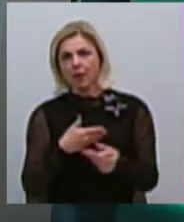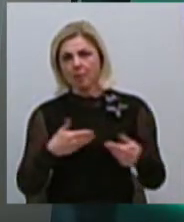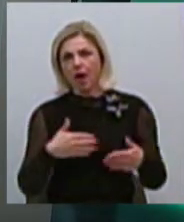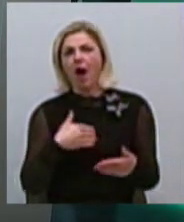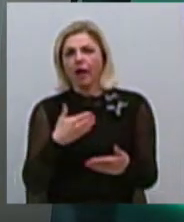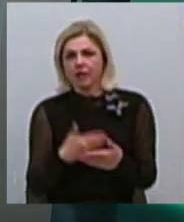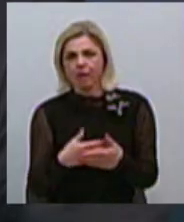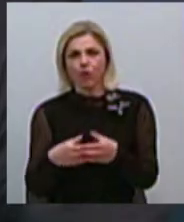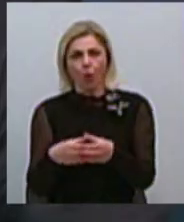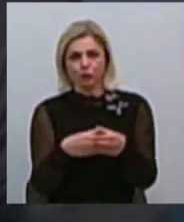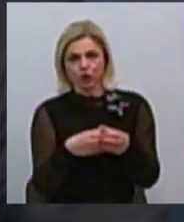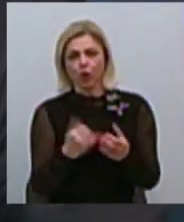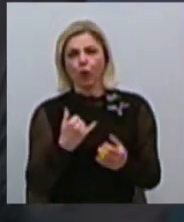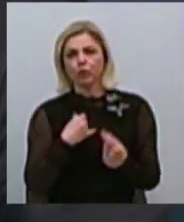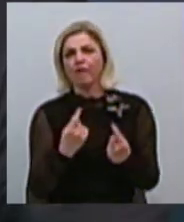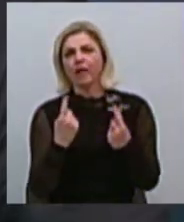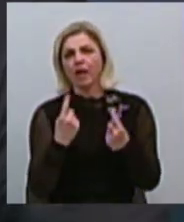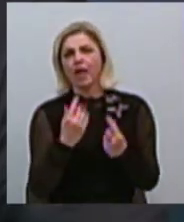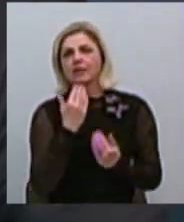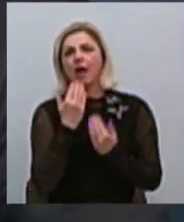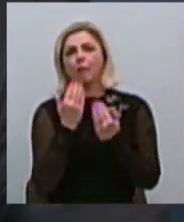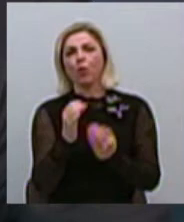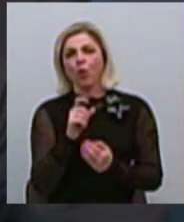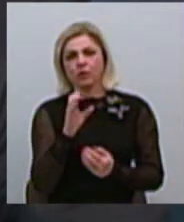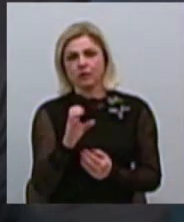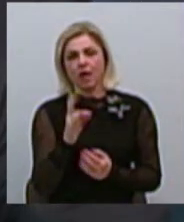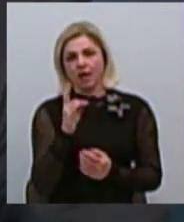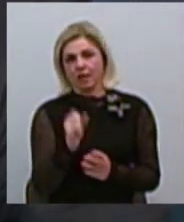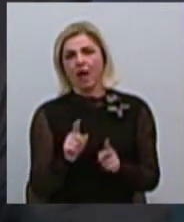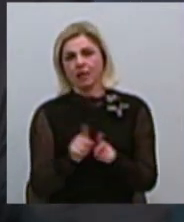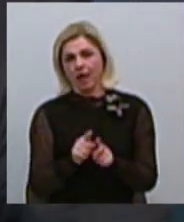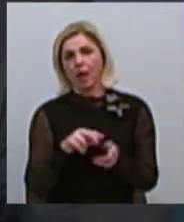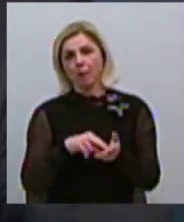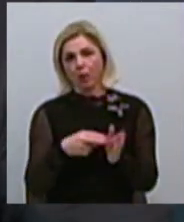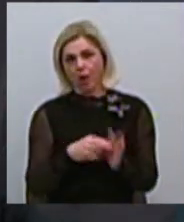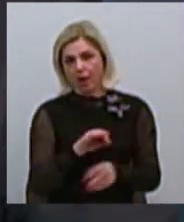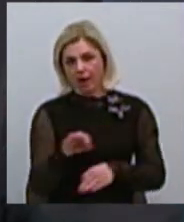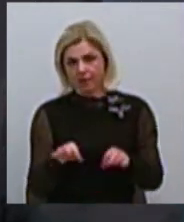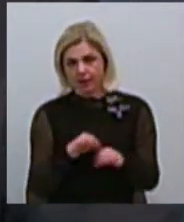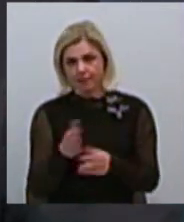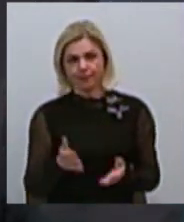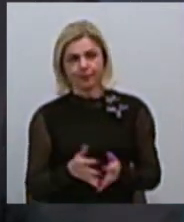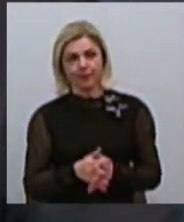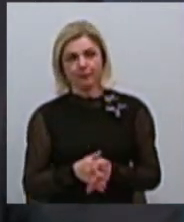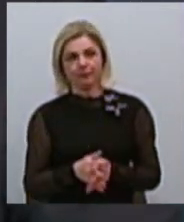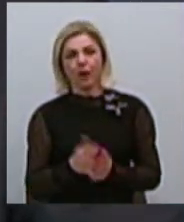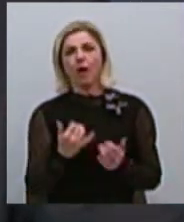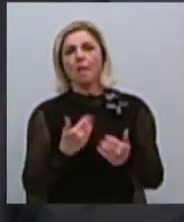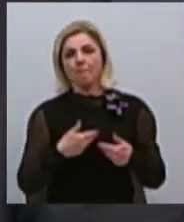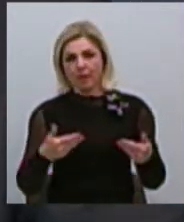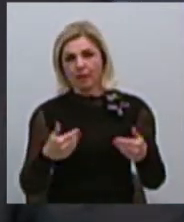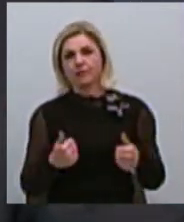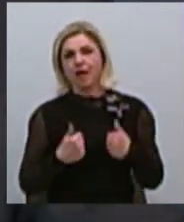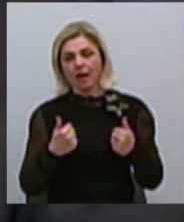у нас велик запрос на подобні проєкті, то є ми стараємся